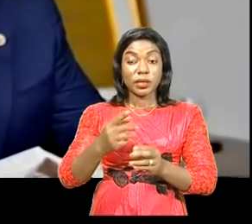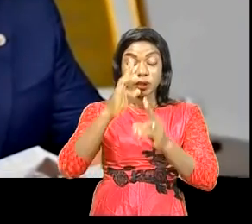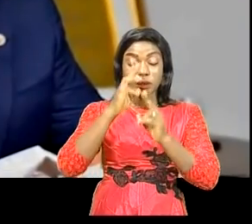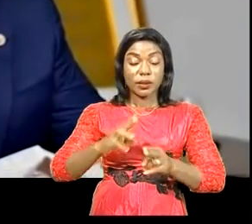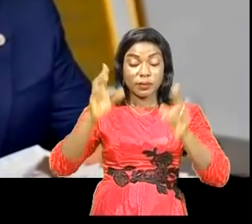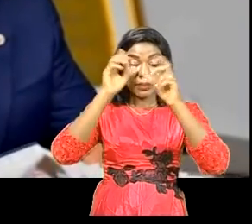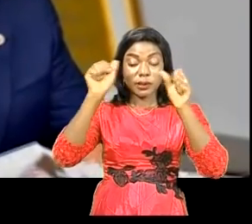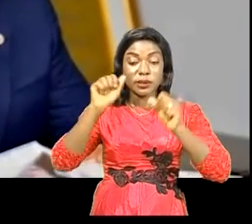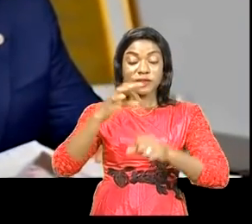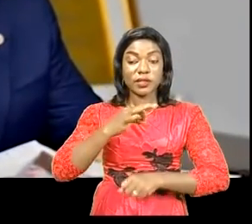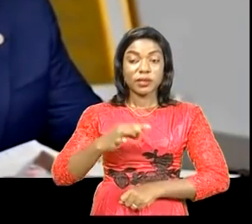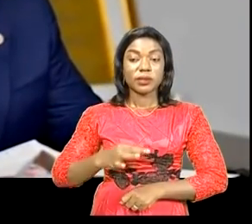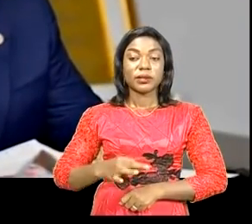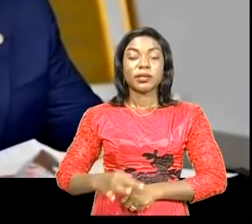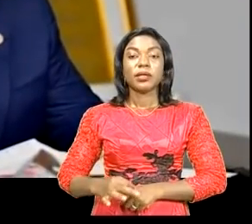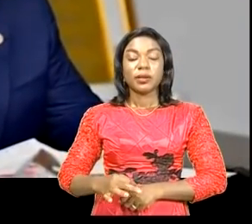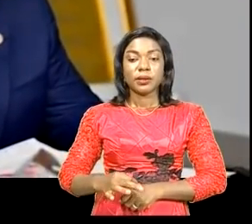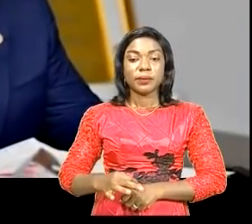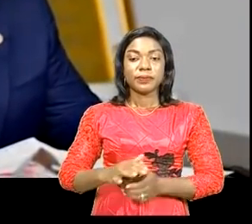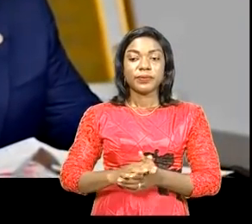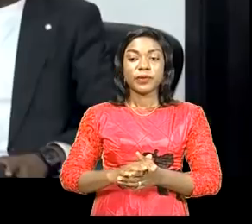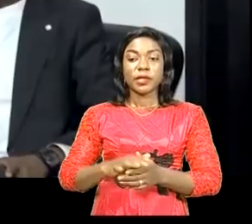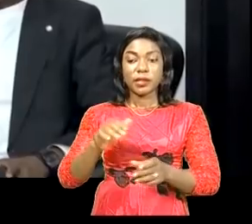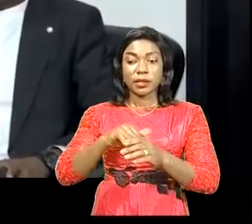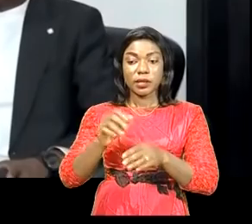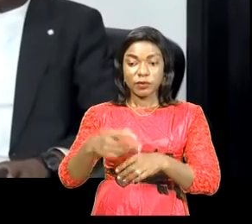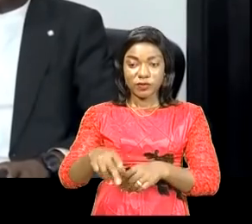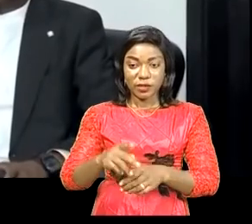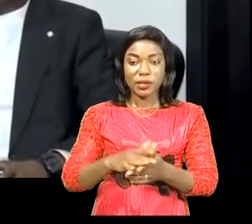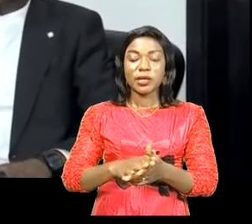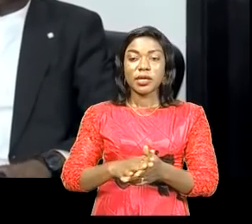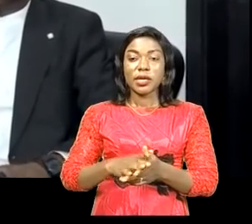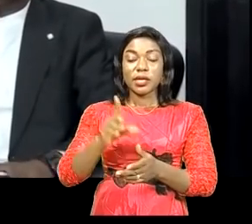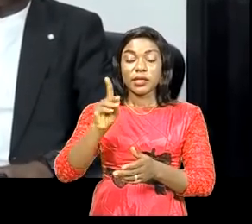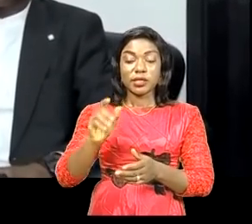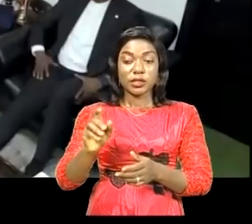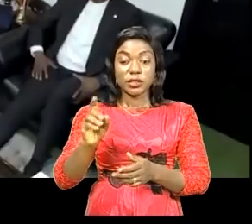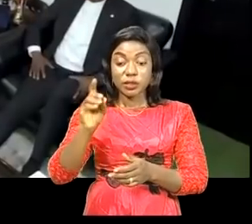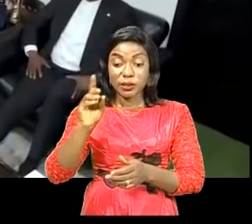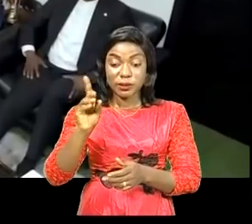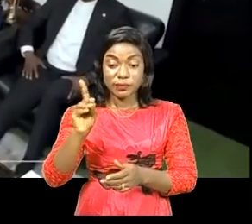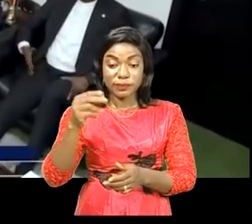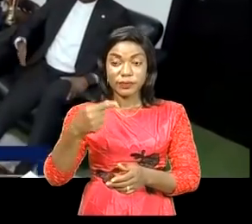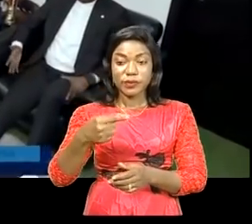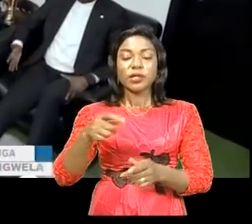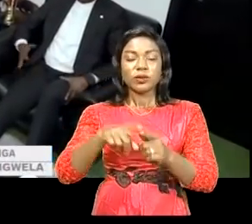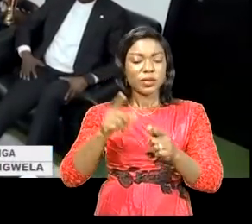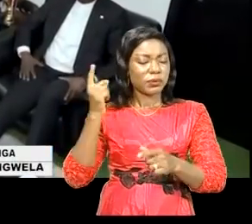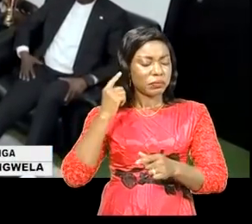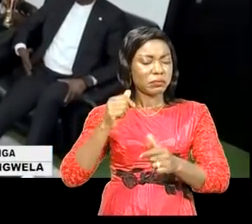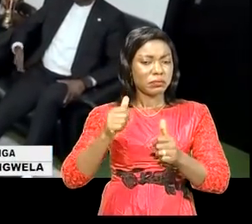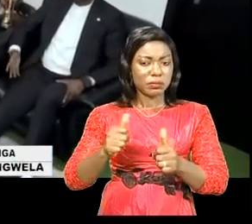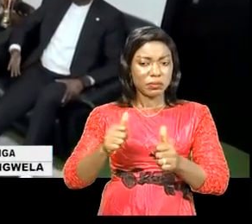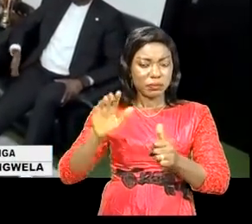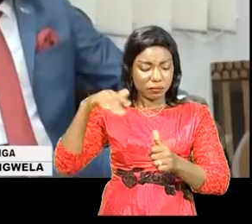président de la République, Félix Antoine Ciclid en province. Le DGAI de la DGDA est d'ailleurs attendu d'aller au Katanga dans les